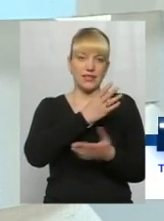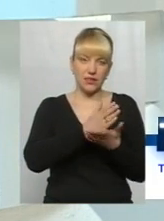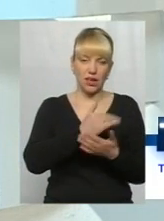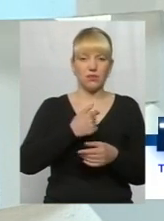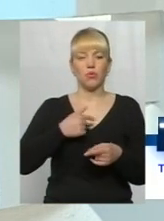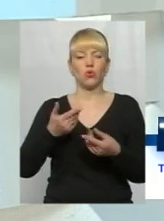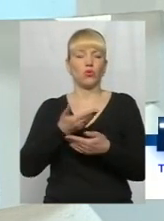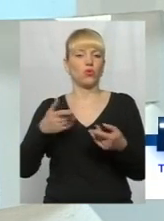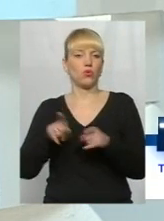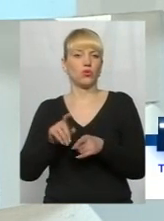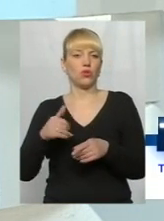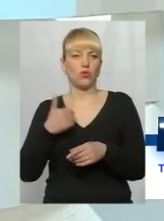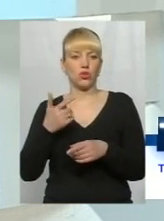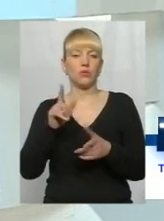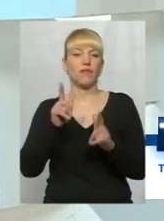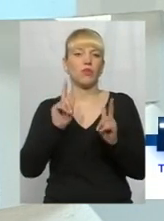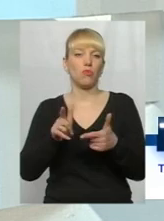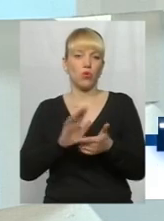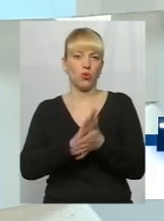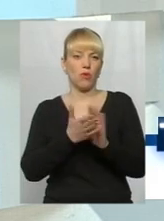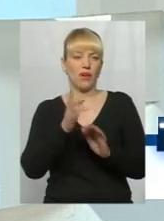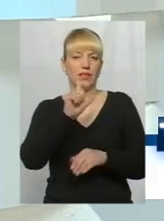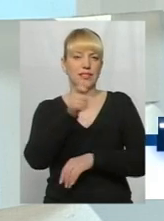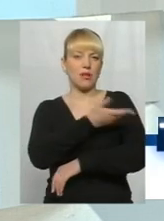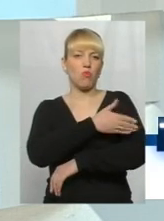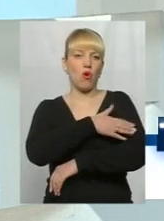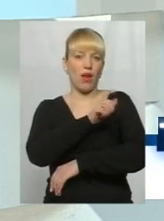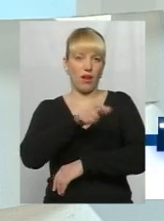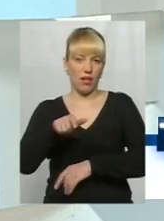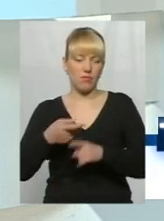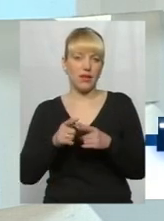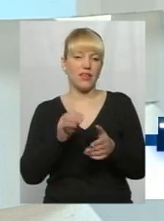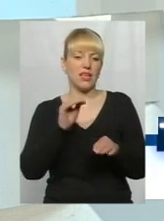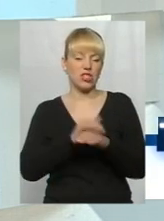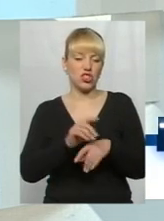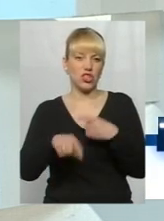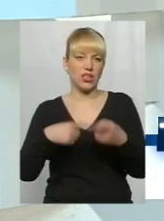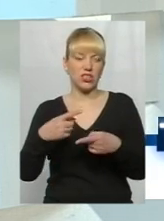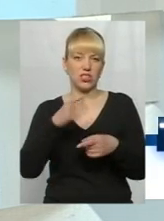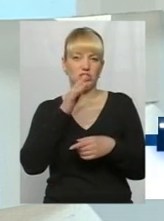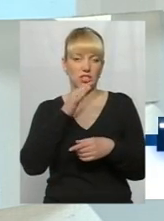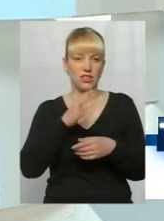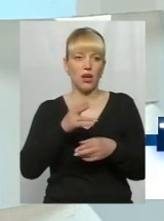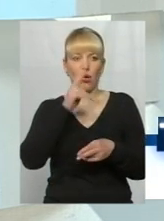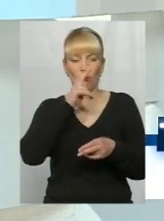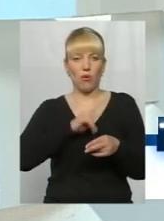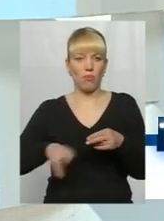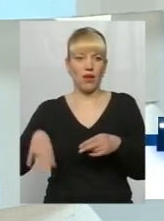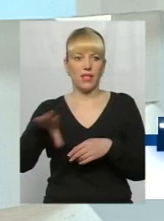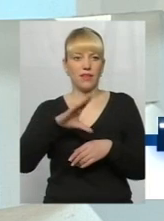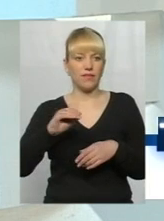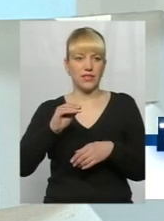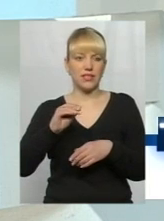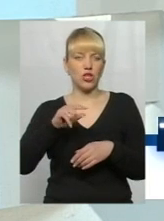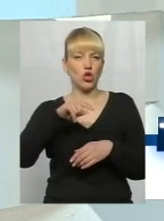погодилися домовлятися з поляками. І через буквально певний час фактично і пропали усі князівські роди,